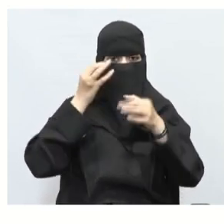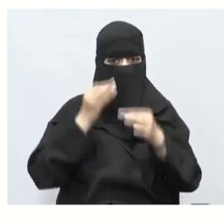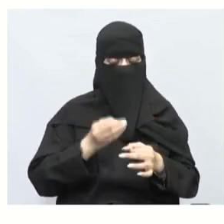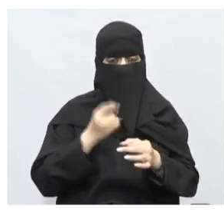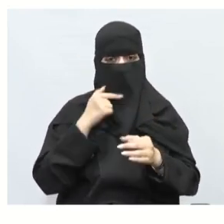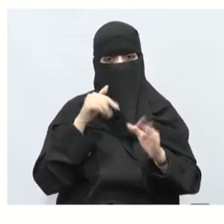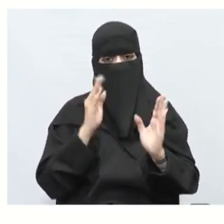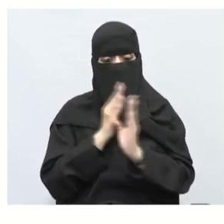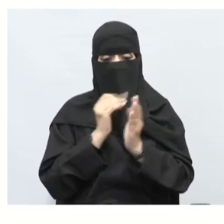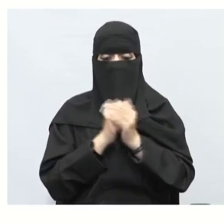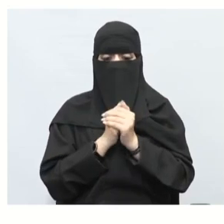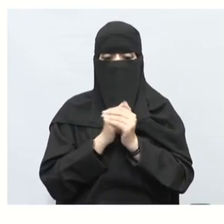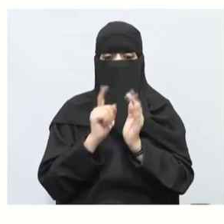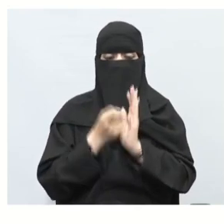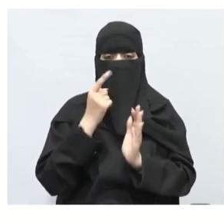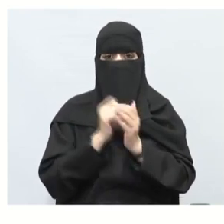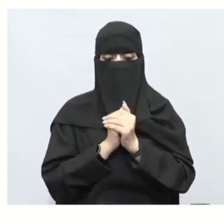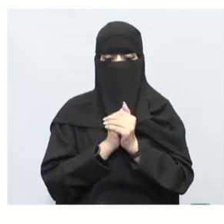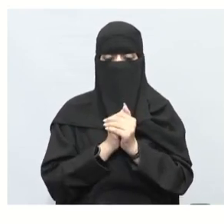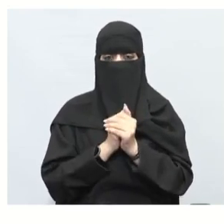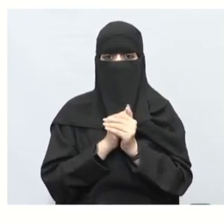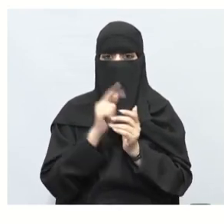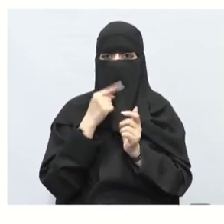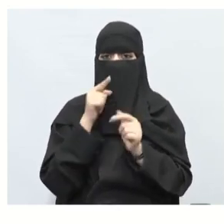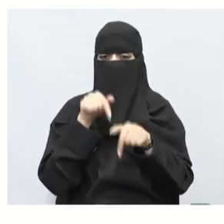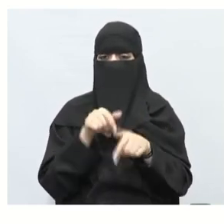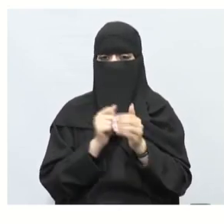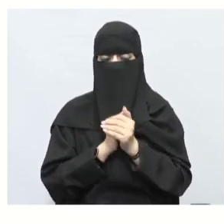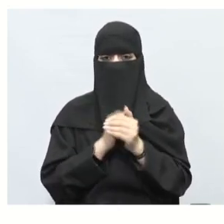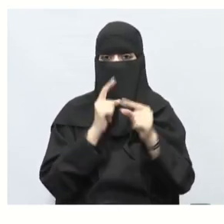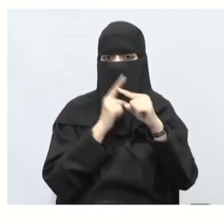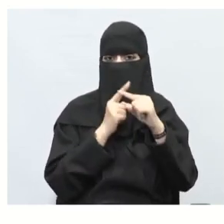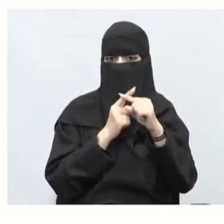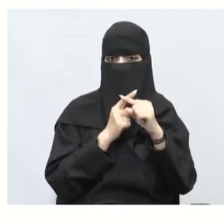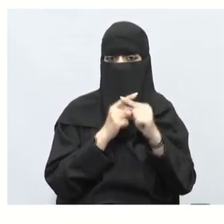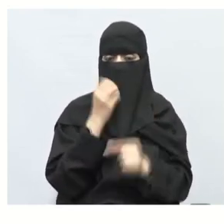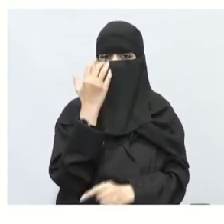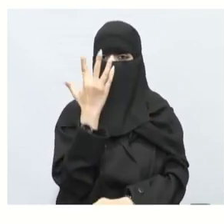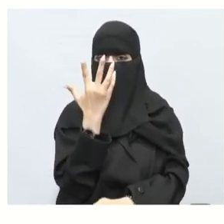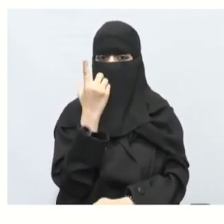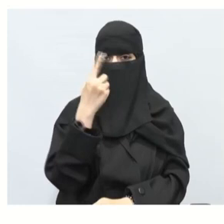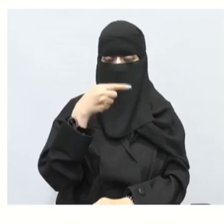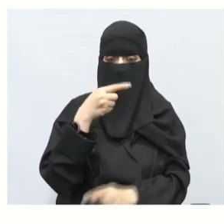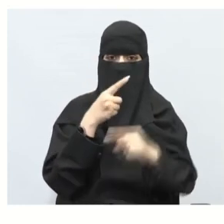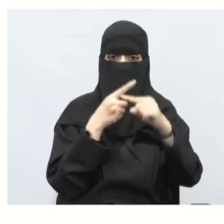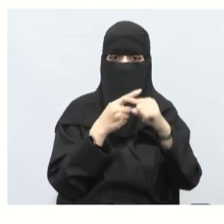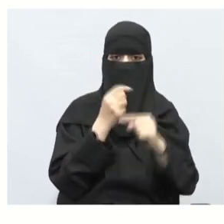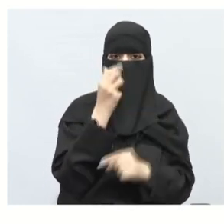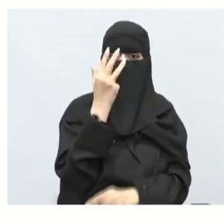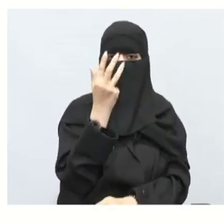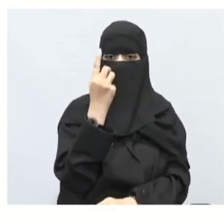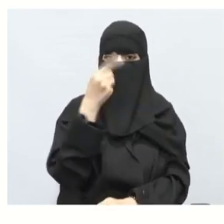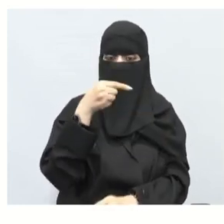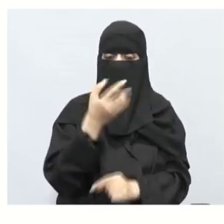بيكون عكس العمليات هذه الآن رح لو قلنا نبي نضرب الخمسة عشر فالتسعة عشر من عكس العملية